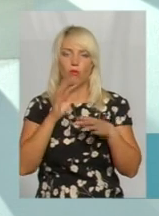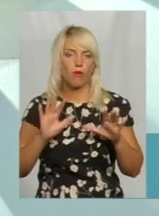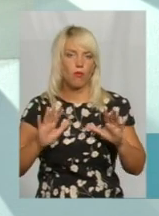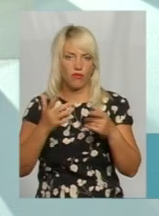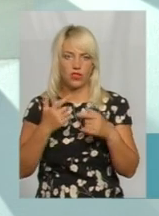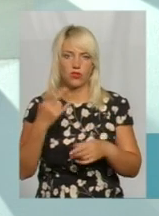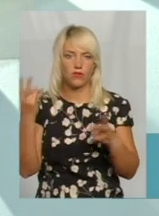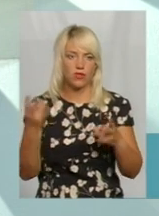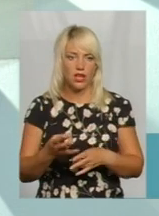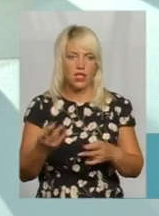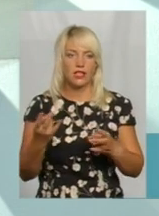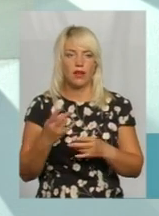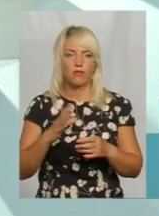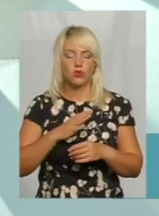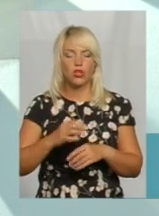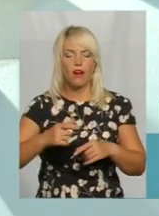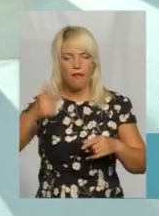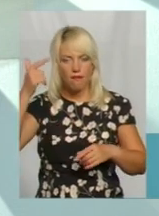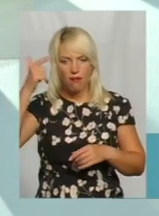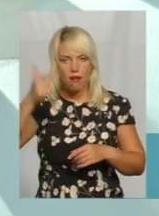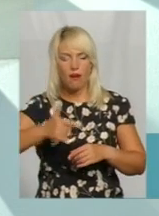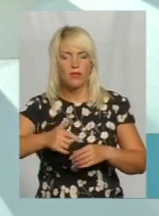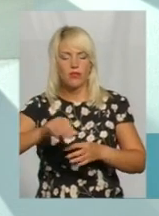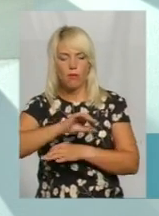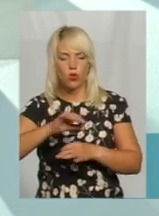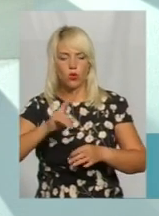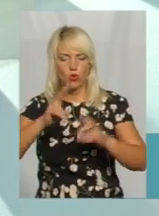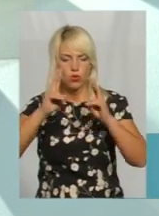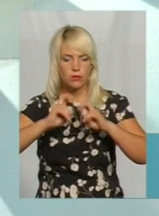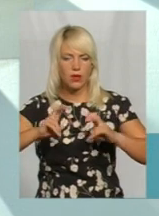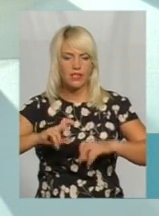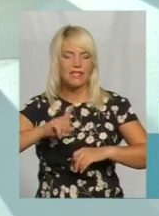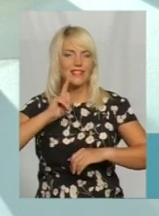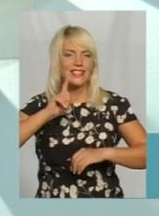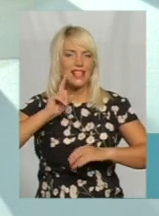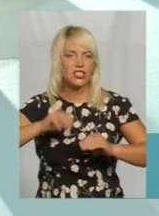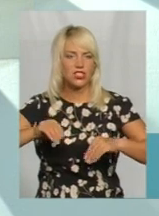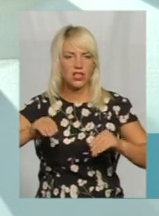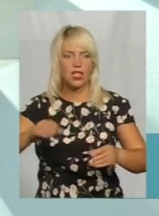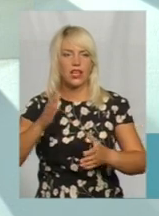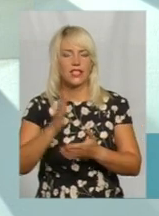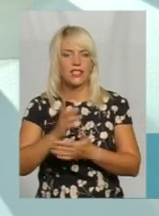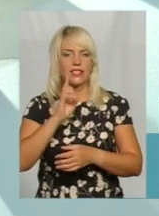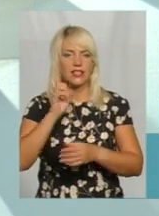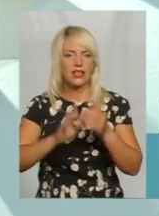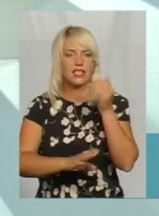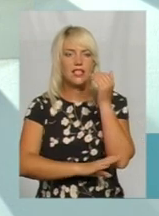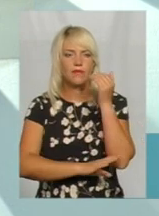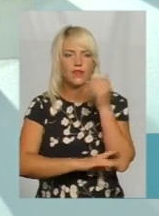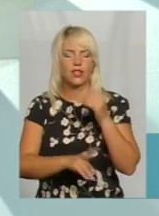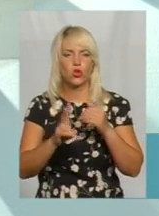цього має бути грамотний проєктант, який розбирається в зелених насадженнях, тому що є зелене насадження, яке і ґрунт